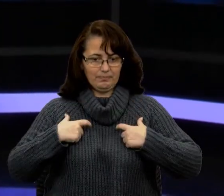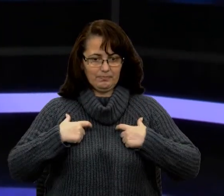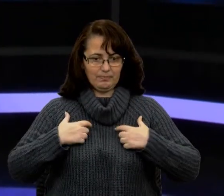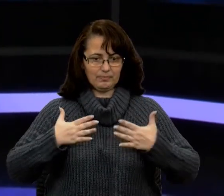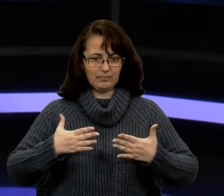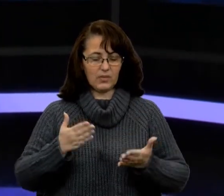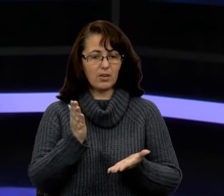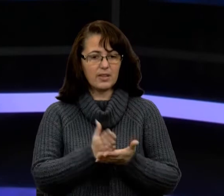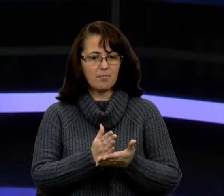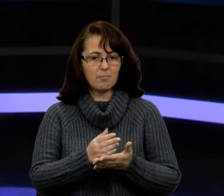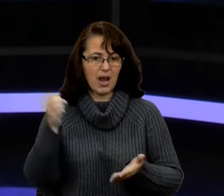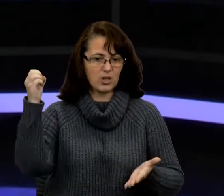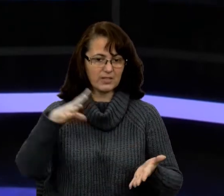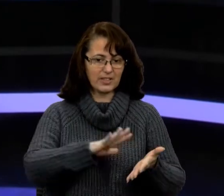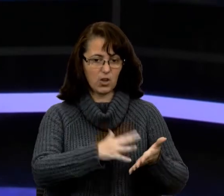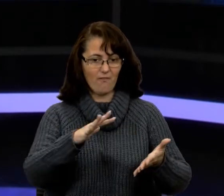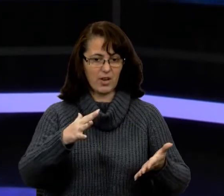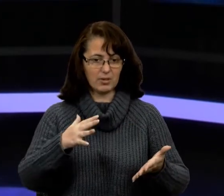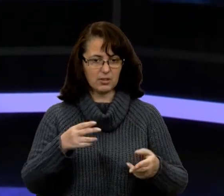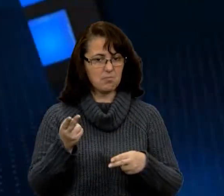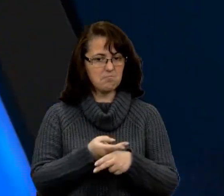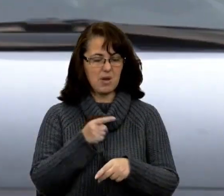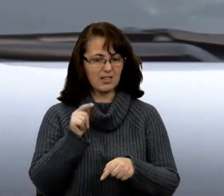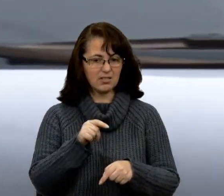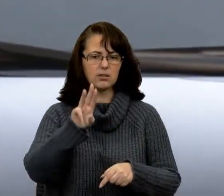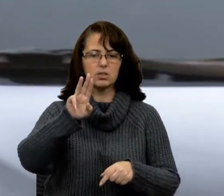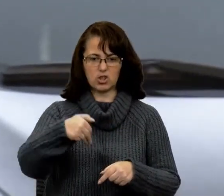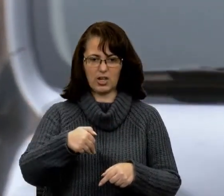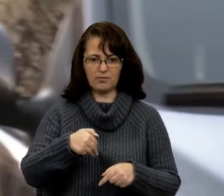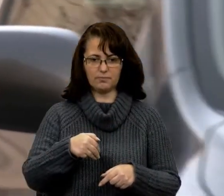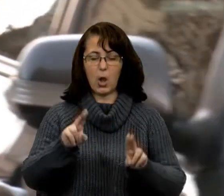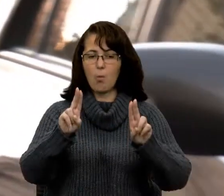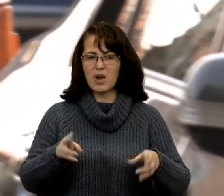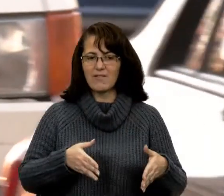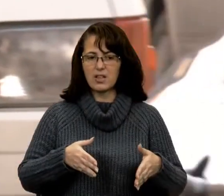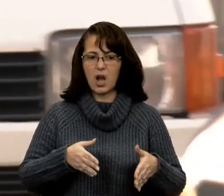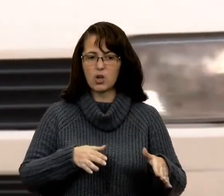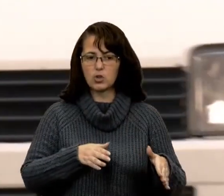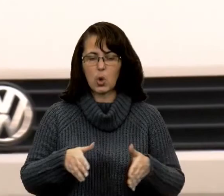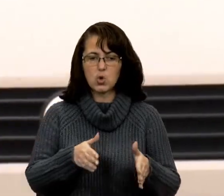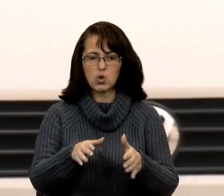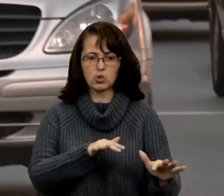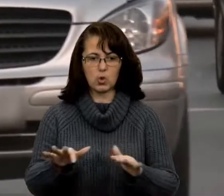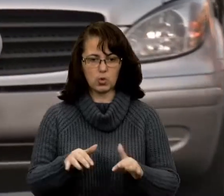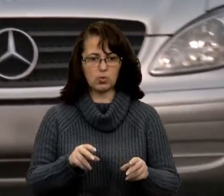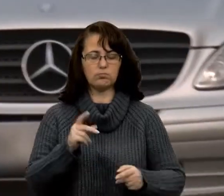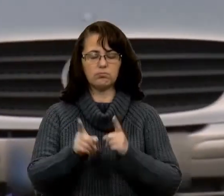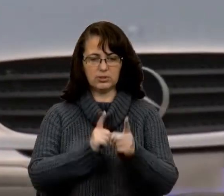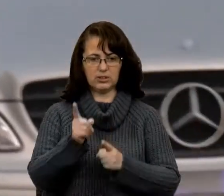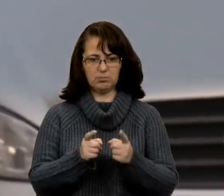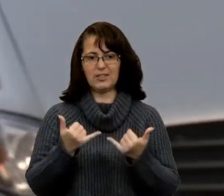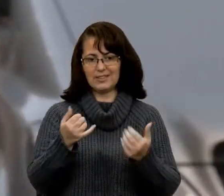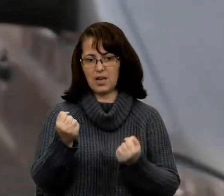містять світловідбивачі, а без них – штраф. У правилах дорожнього руху відтепер зміни як для